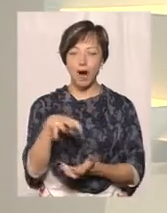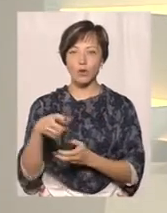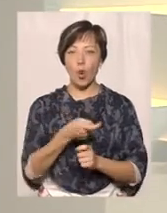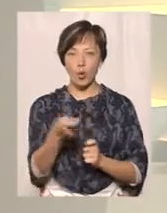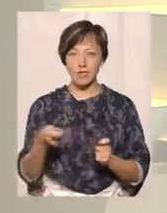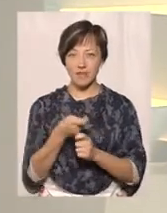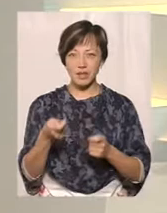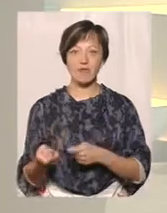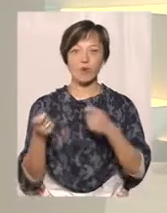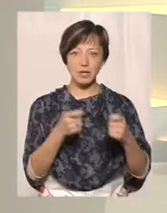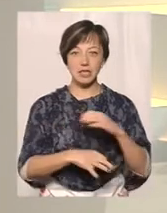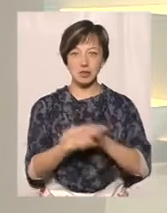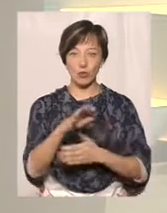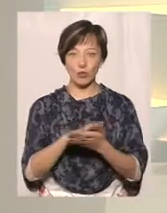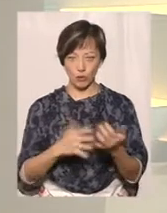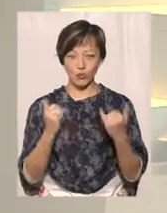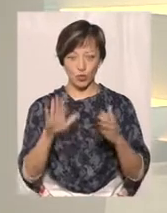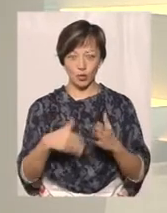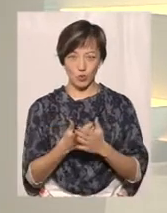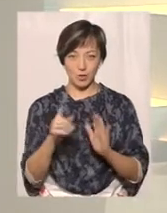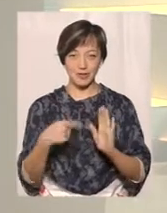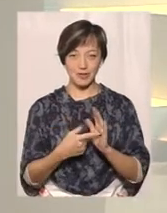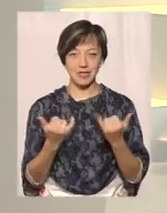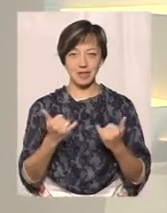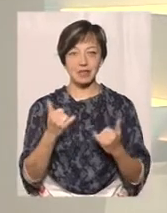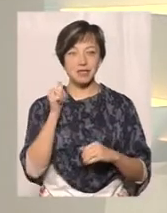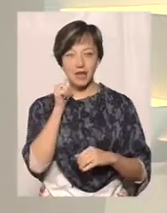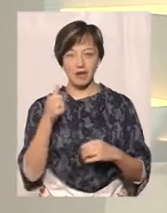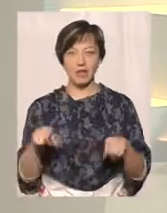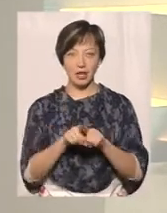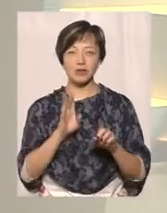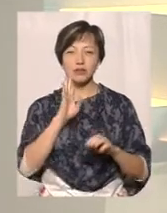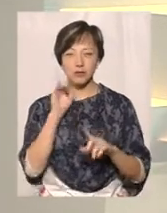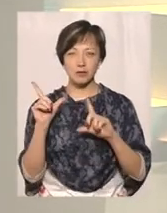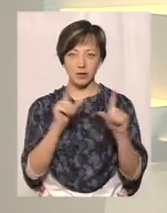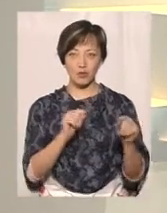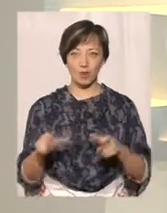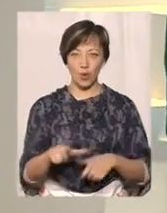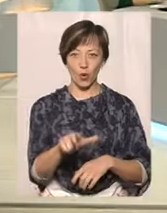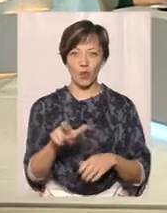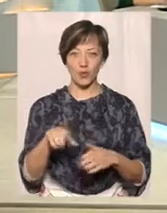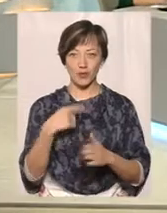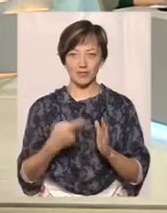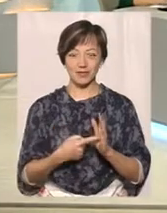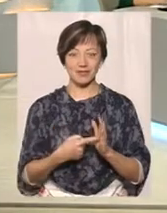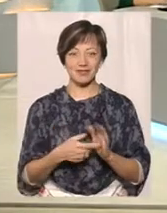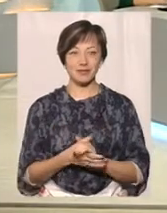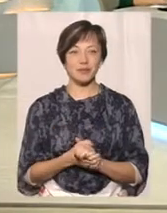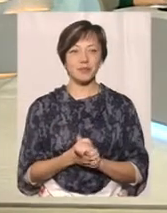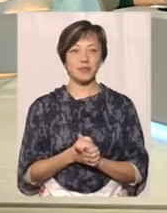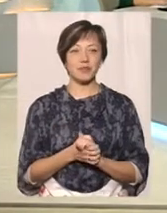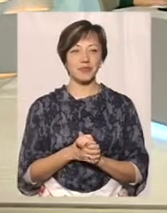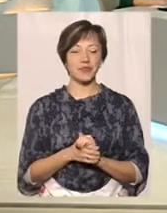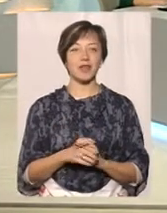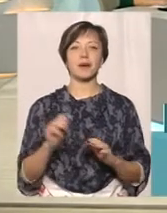ж возили їх на Схід. Продовжуйте це робити і зараз, завтра теж в досвід збираєтеся в дорогу, так? Насамперед,